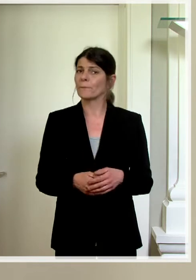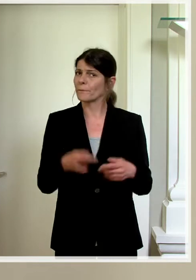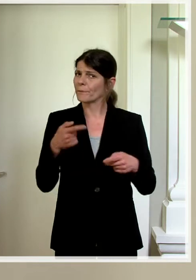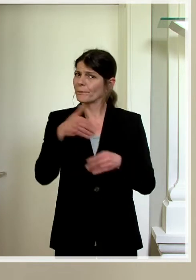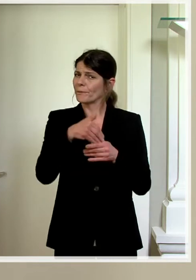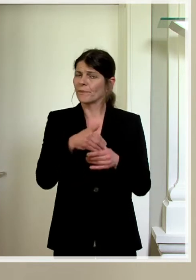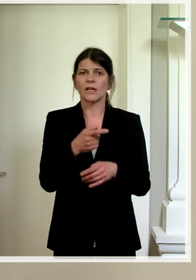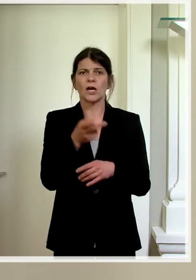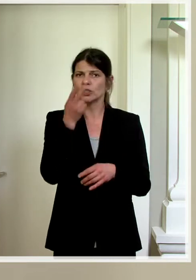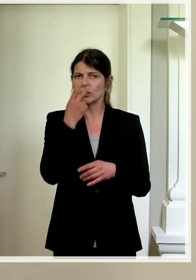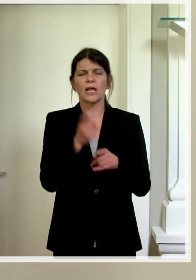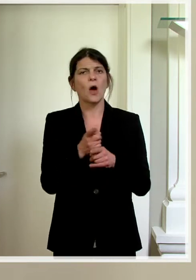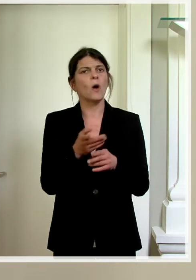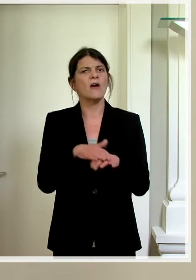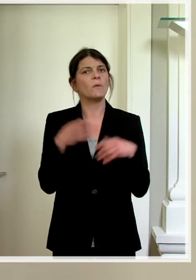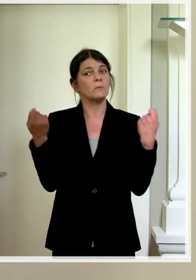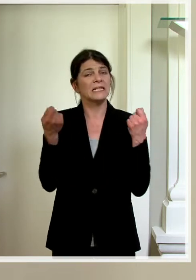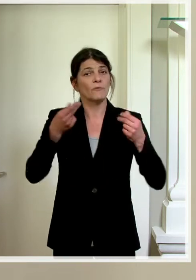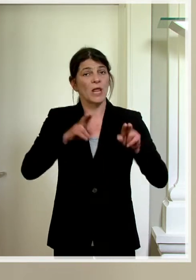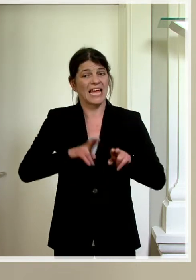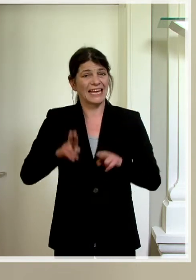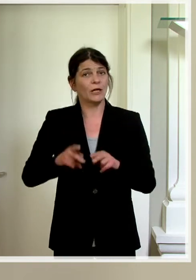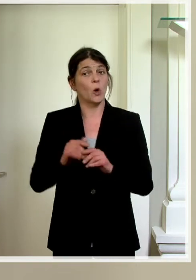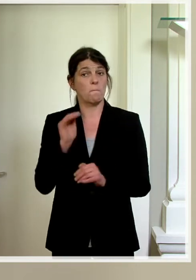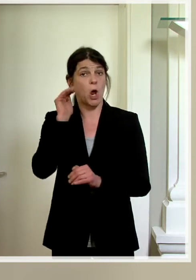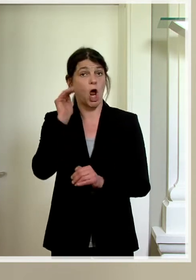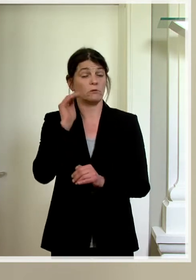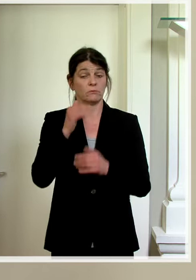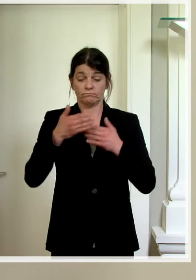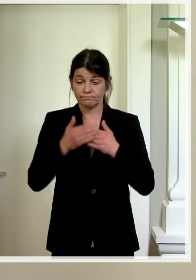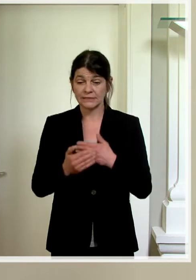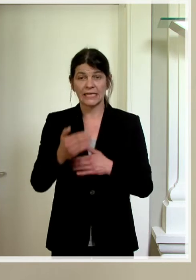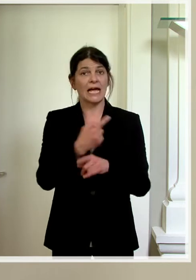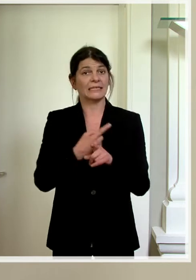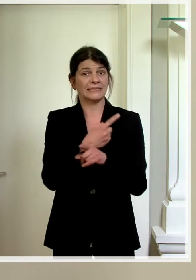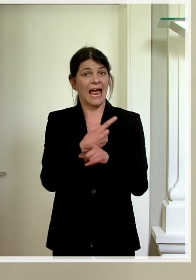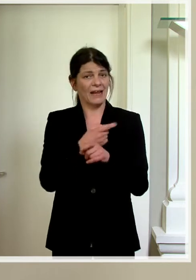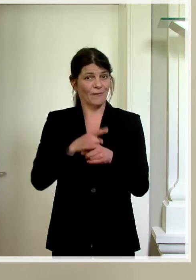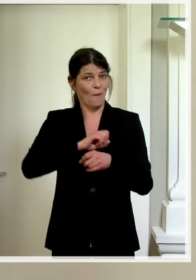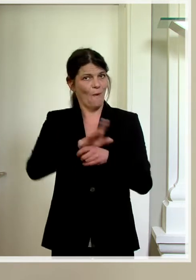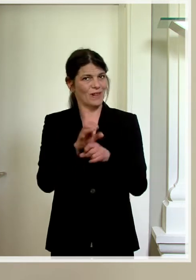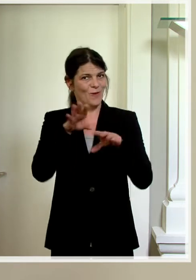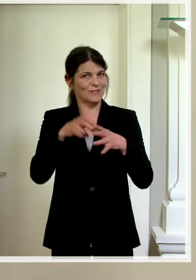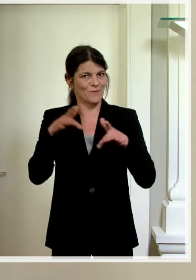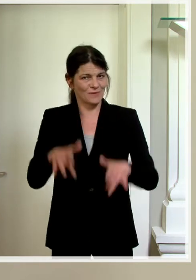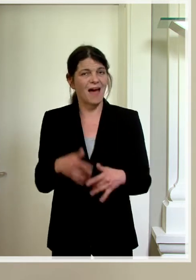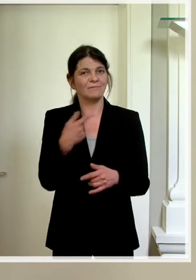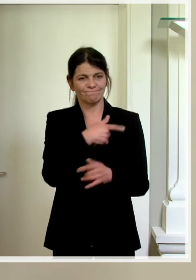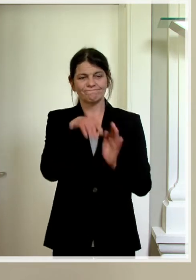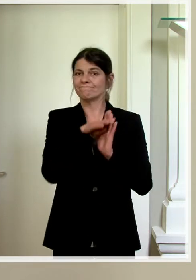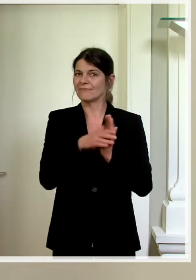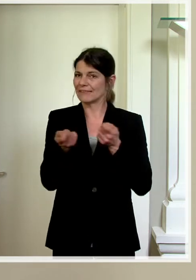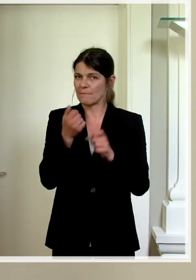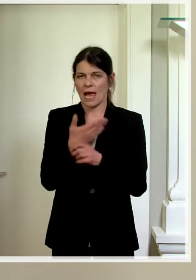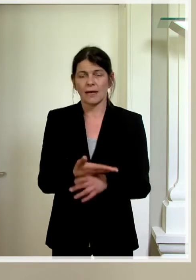unter anderem den Betrieb der Gerichte und Behörde während der Covid-19-Pandemie regelt. Da einerseits